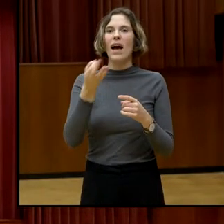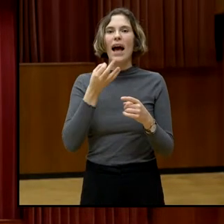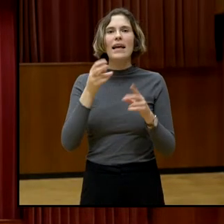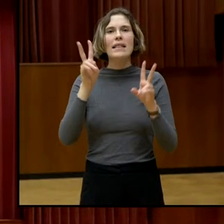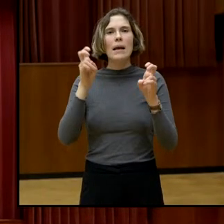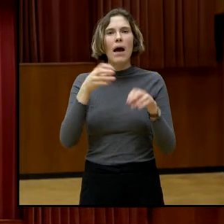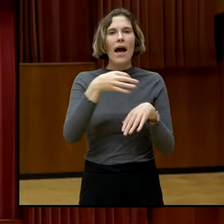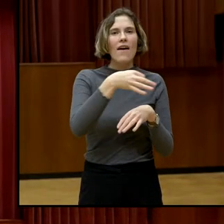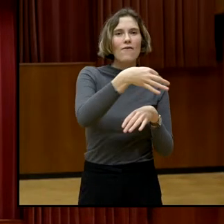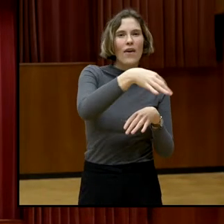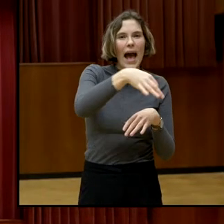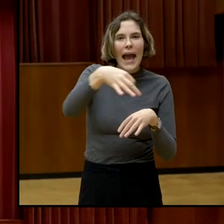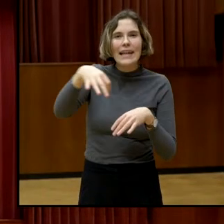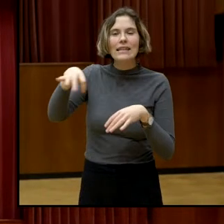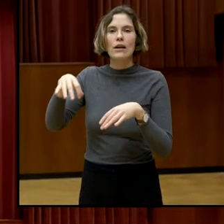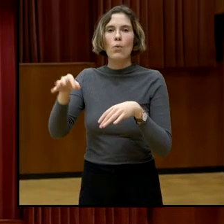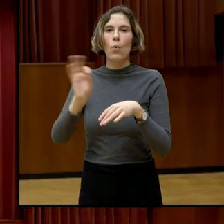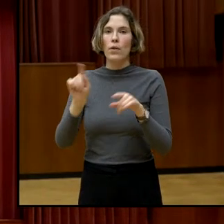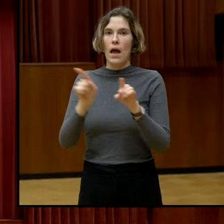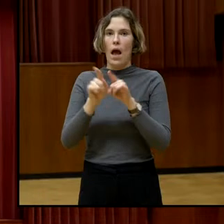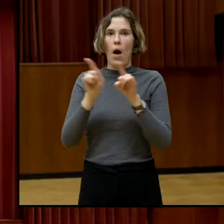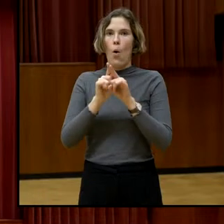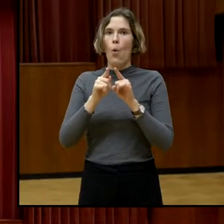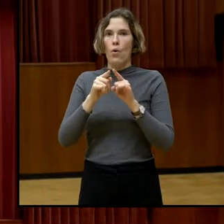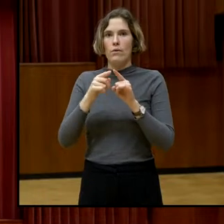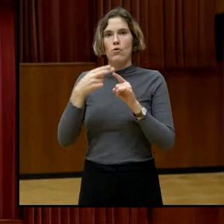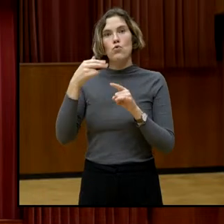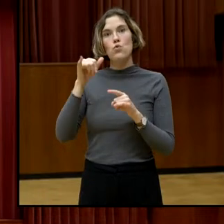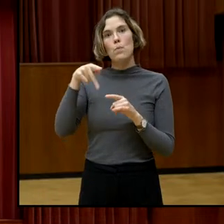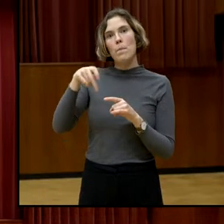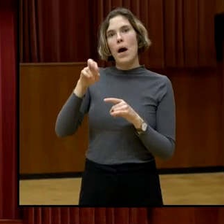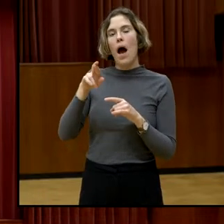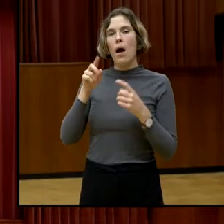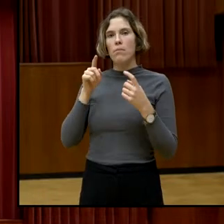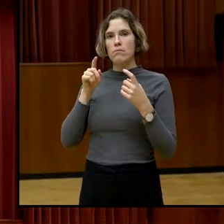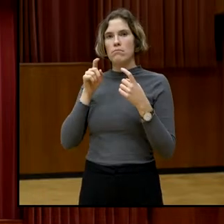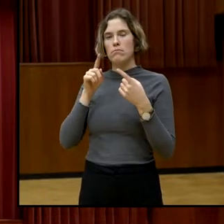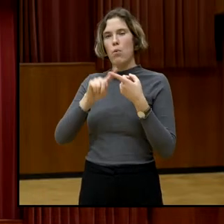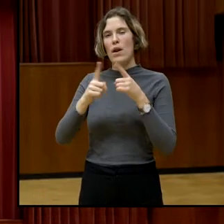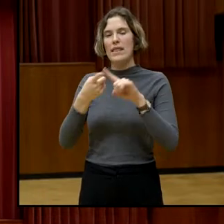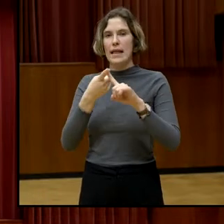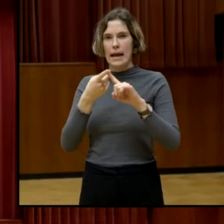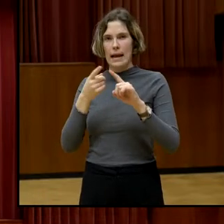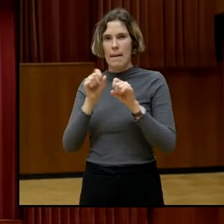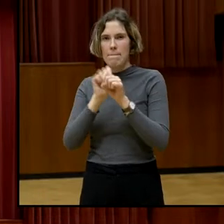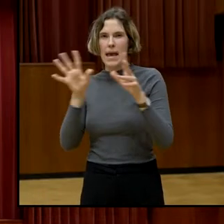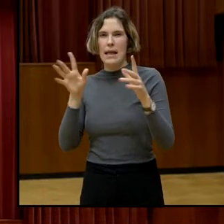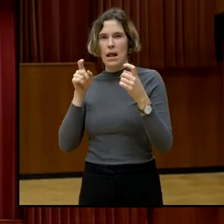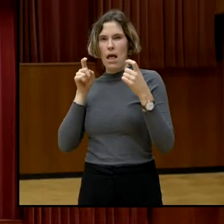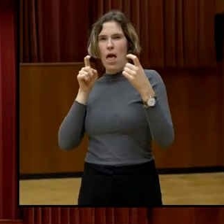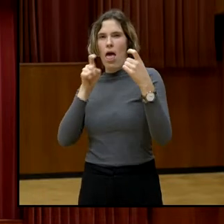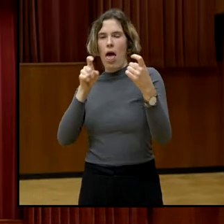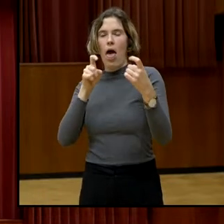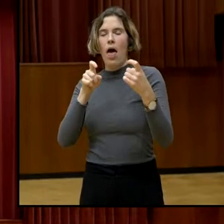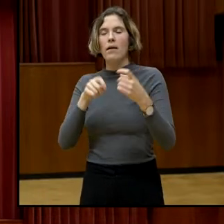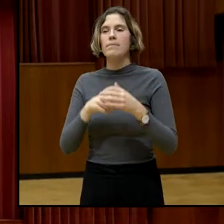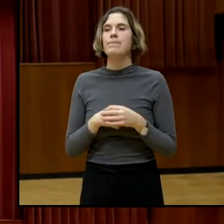Vereinzelung natürlich auch, also was die individuelle Vereinzelung einfach in dieser Gesellschaft,